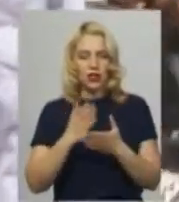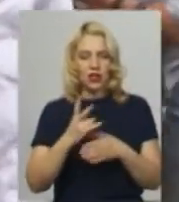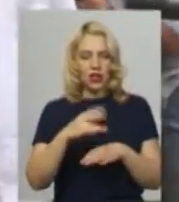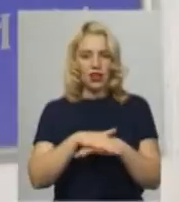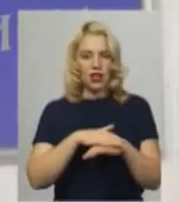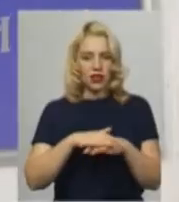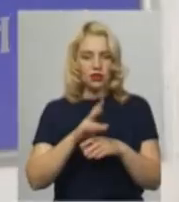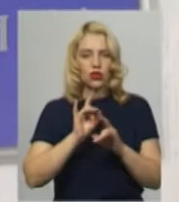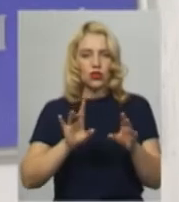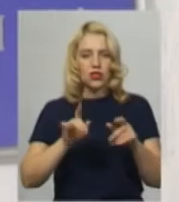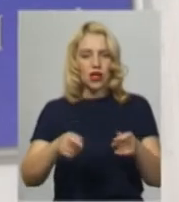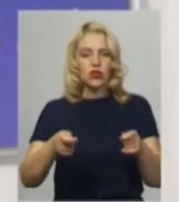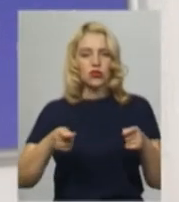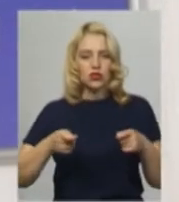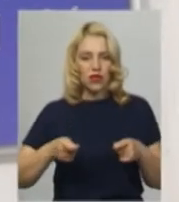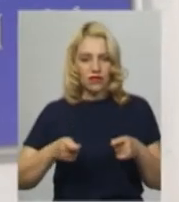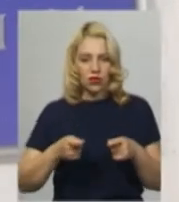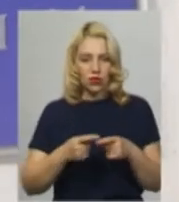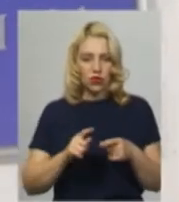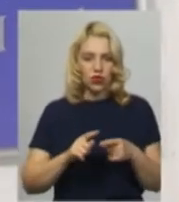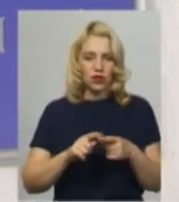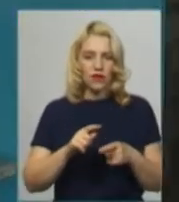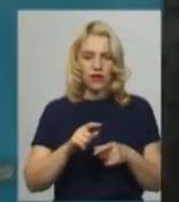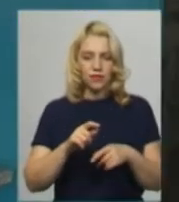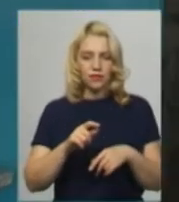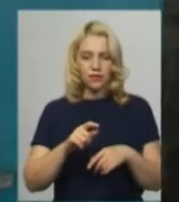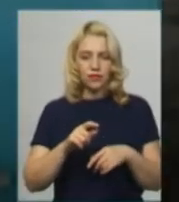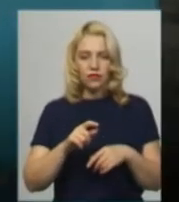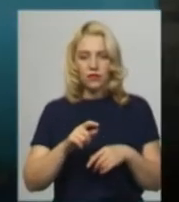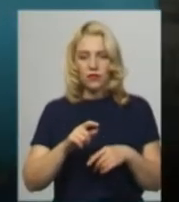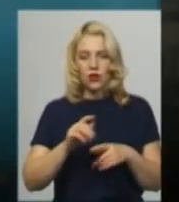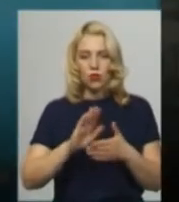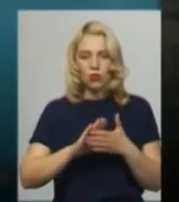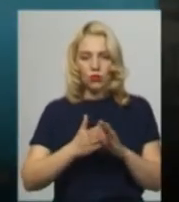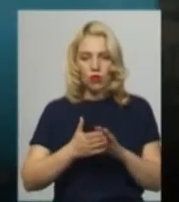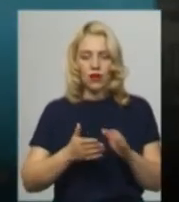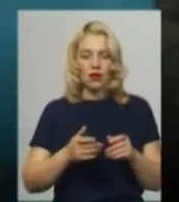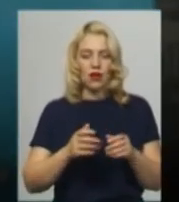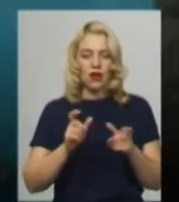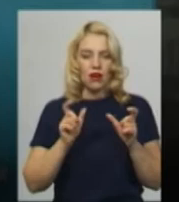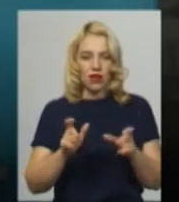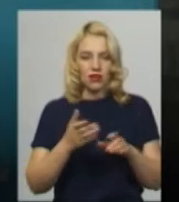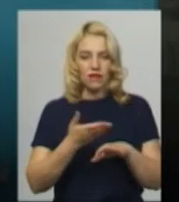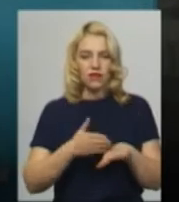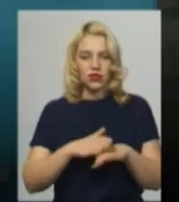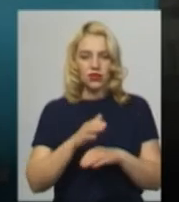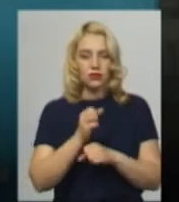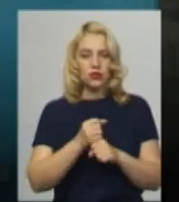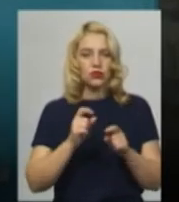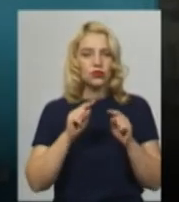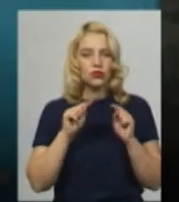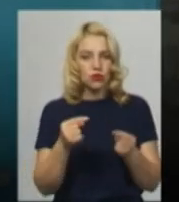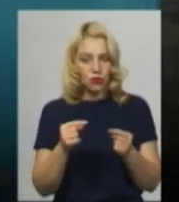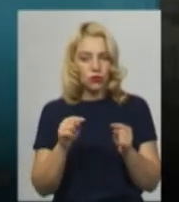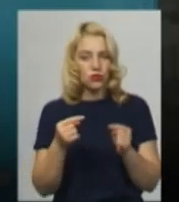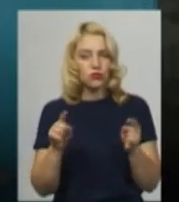лабораторією ветеринарно-санітарної експертизи на мородин Ніна Бачмага. У умовах карантину стало важче працювати. Чому стало важче працювати?